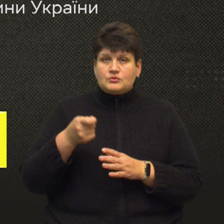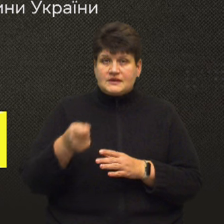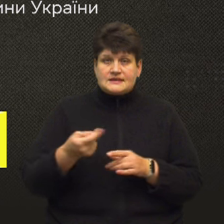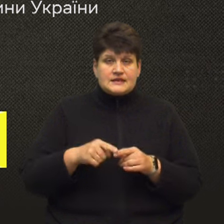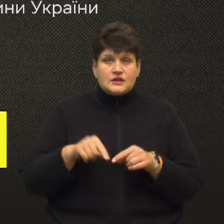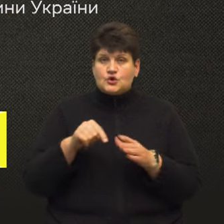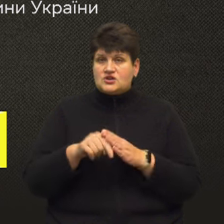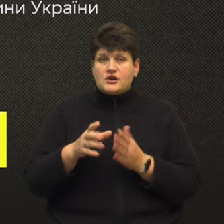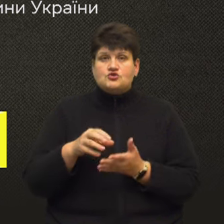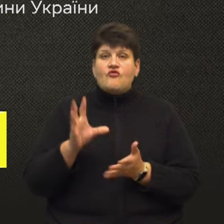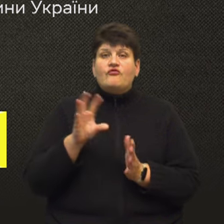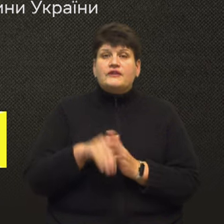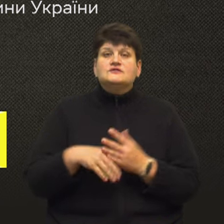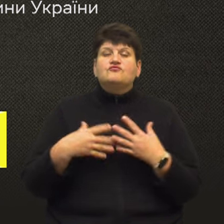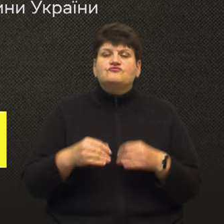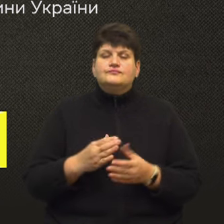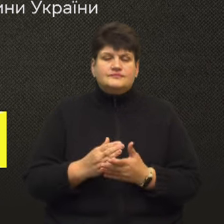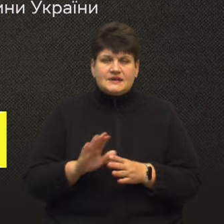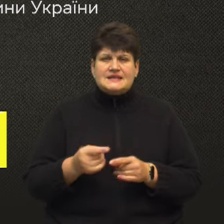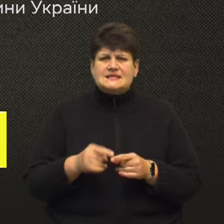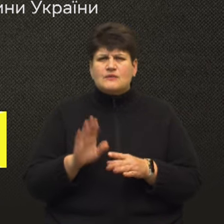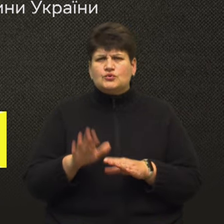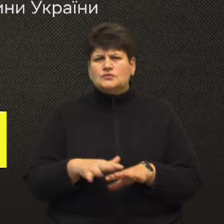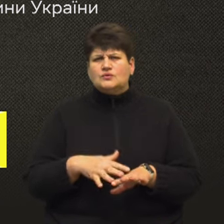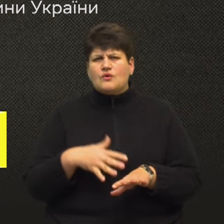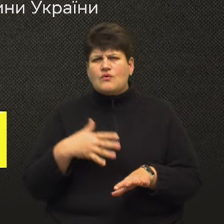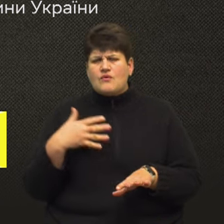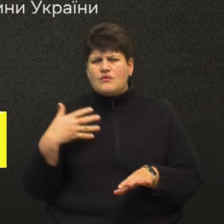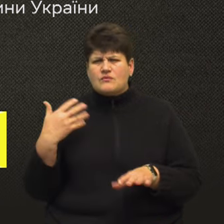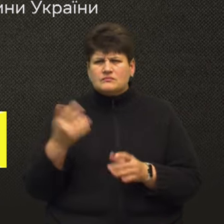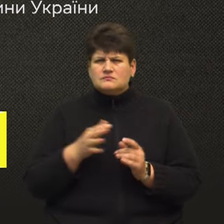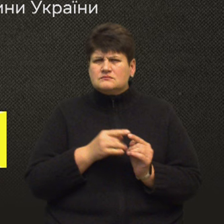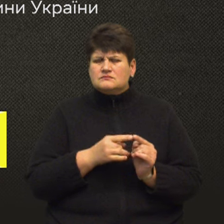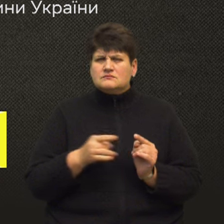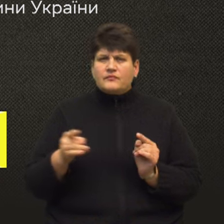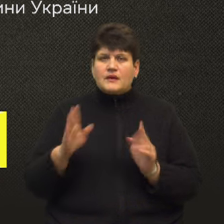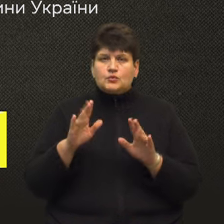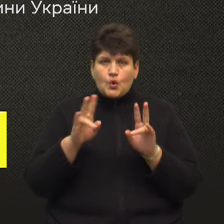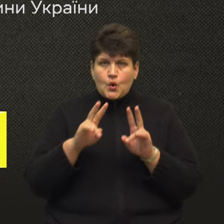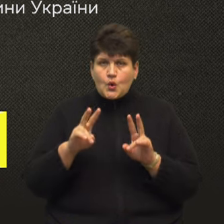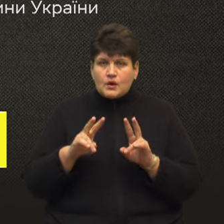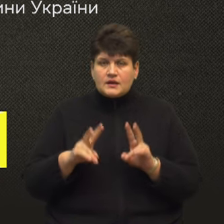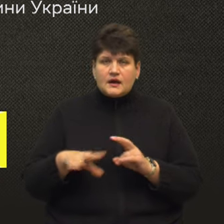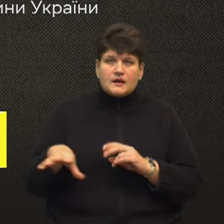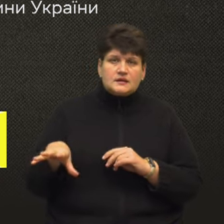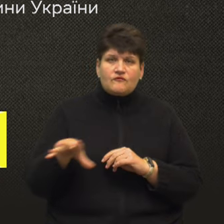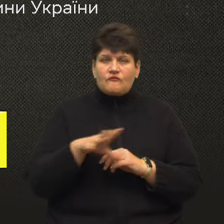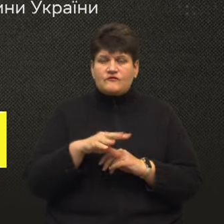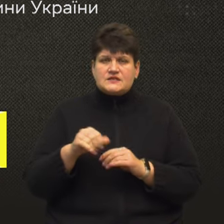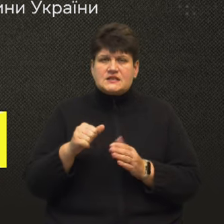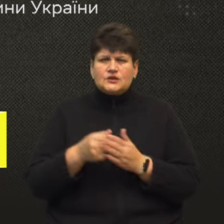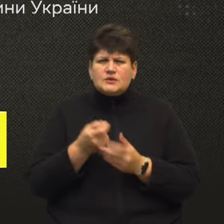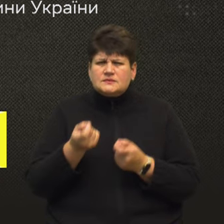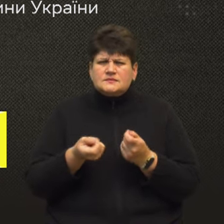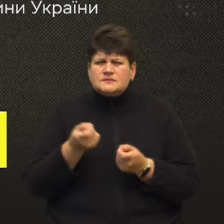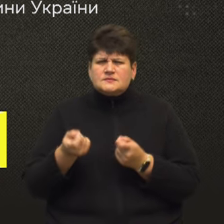воно вже внесено. Тобто це буде дуже тривала процедура, на якій будуть розглядати абсолютно все до найменших